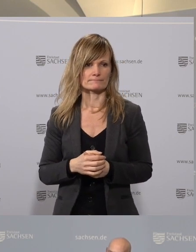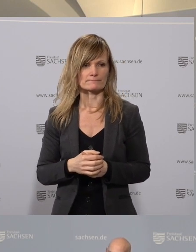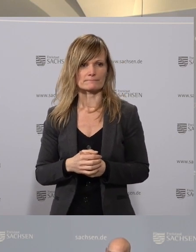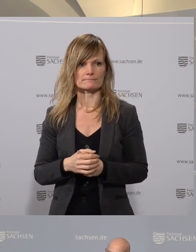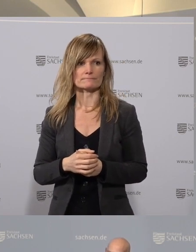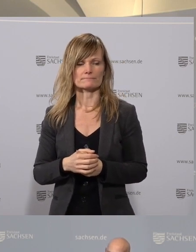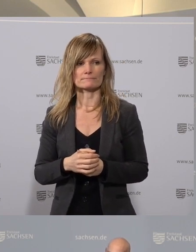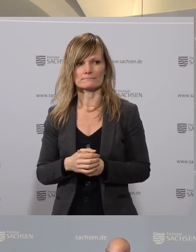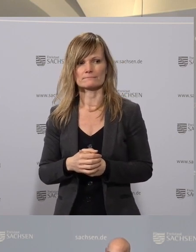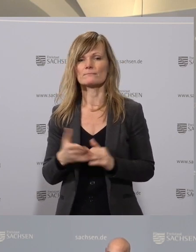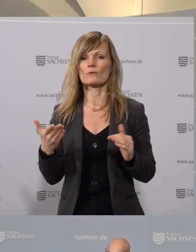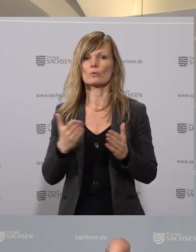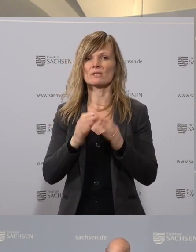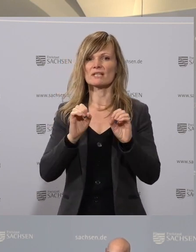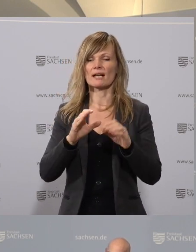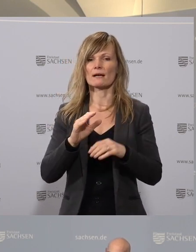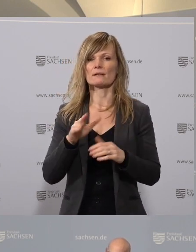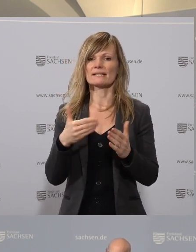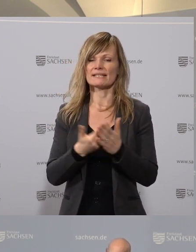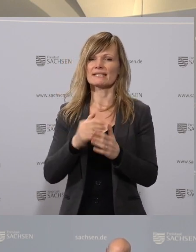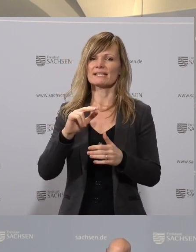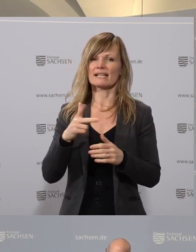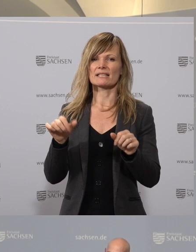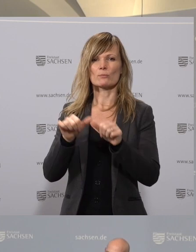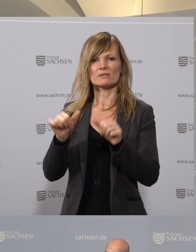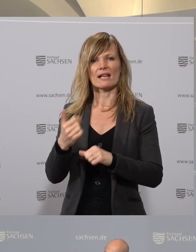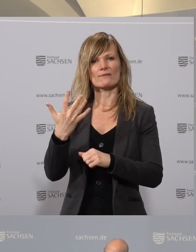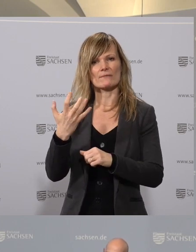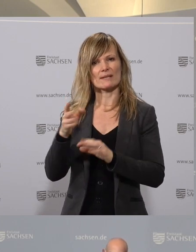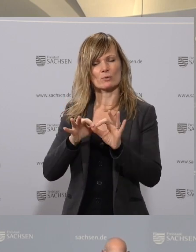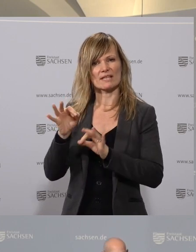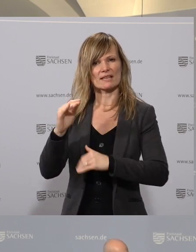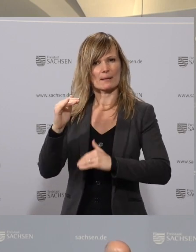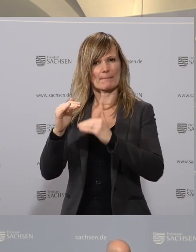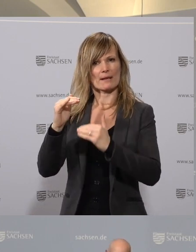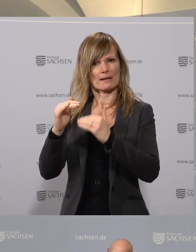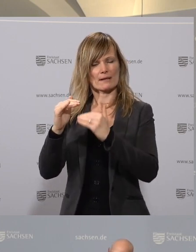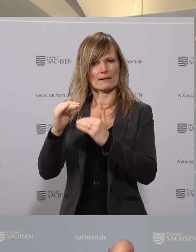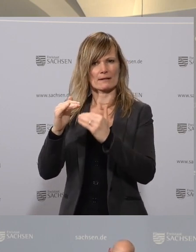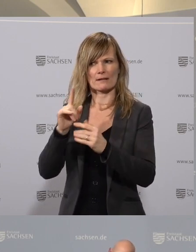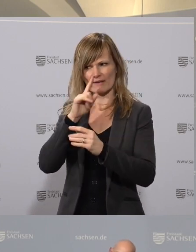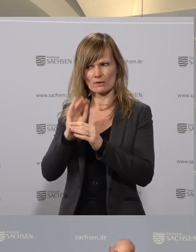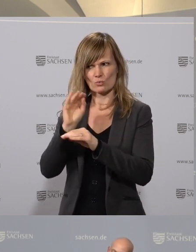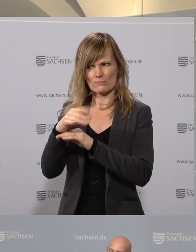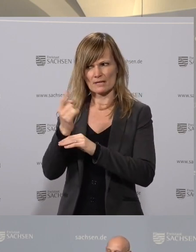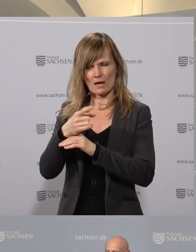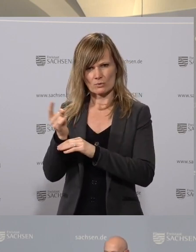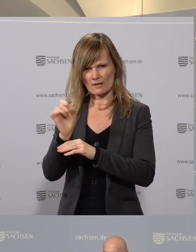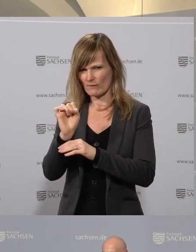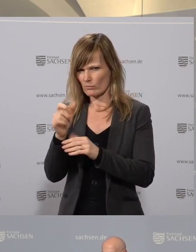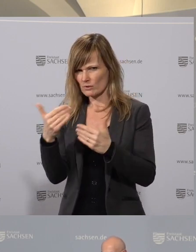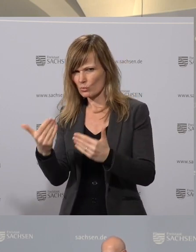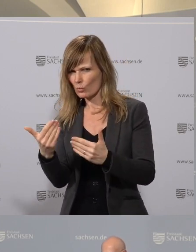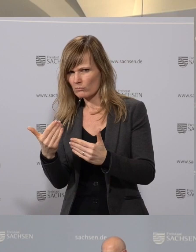Können Sie mal erläutern, was Sie dazu bewogen hat, dieses dritte Modell mit der 50-prozentigen Auslastung für die Veranstaltungen über 1.000 Besucher jetzt